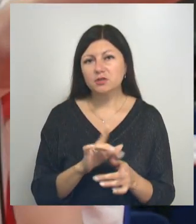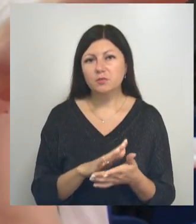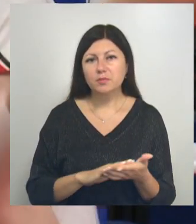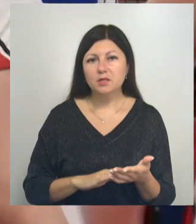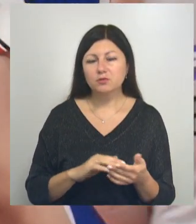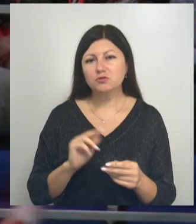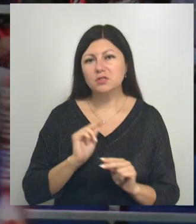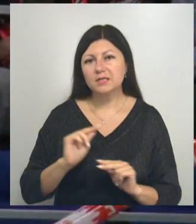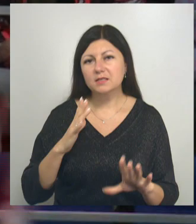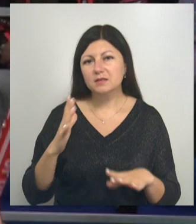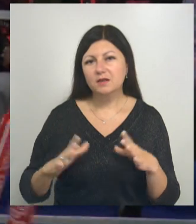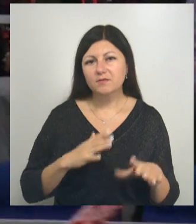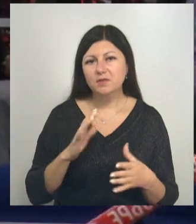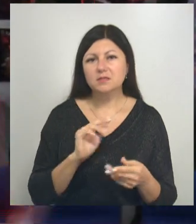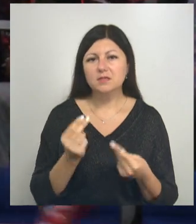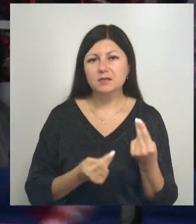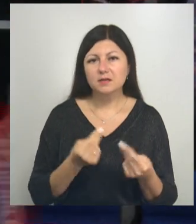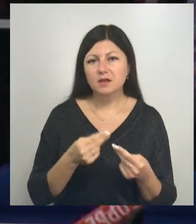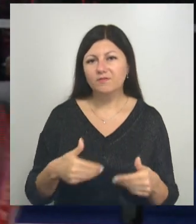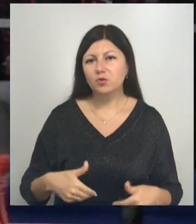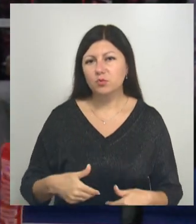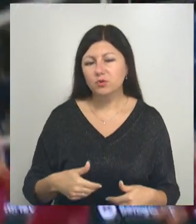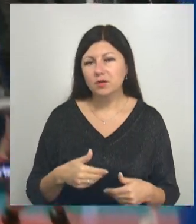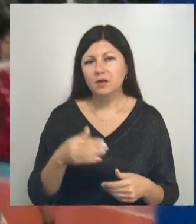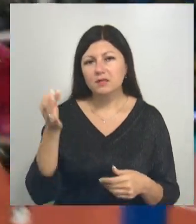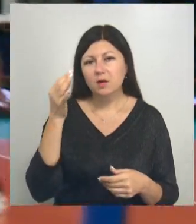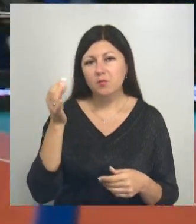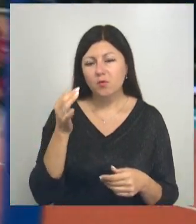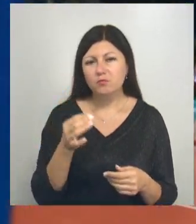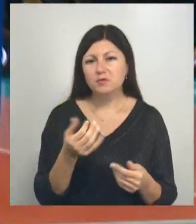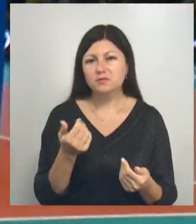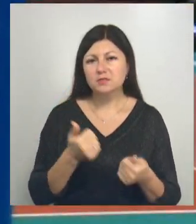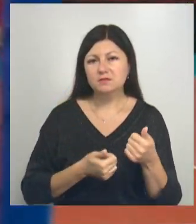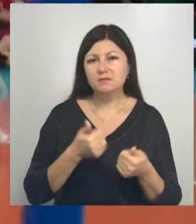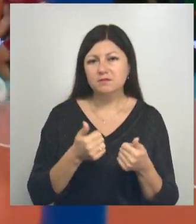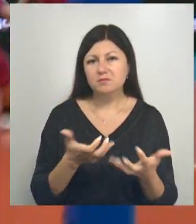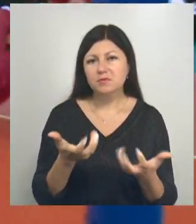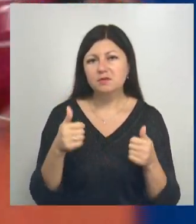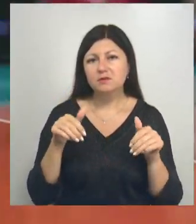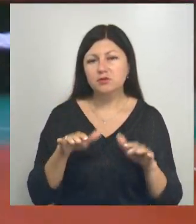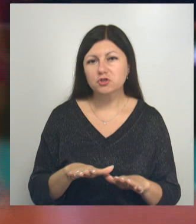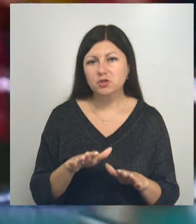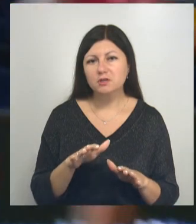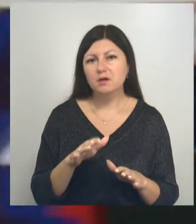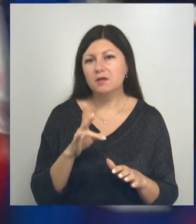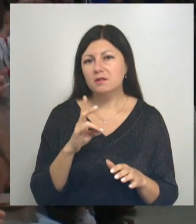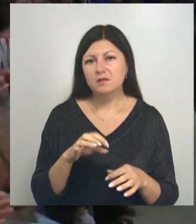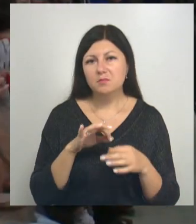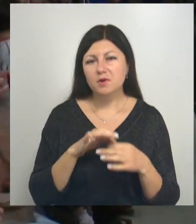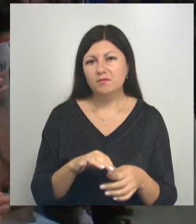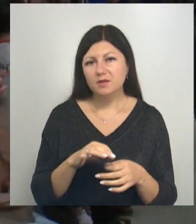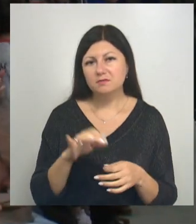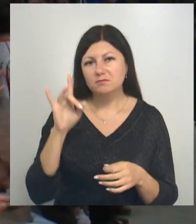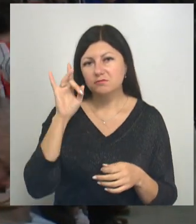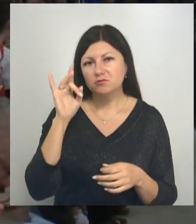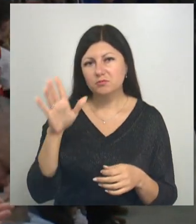базироваться, тренироваться и играть в Туле. Напомним, директорат всероссийских соревнований принял решение не проводить матчи чемпионата